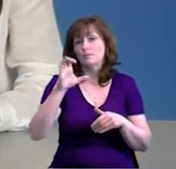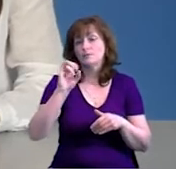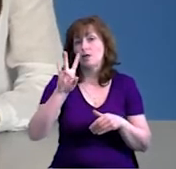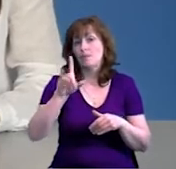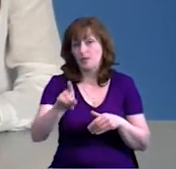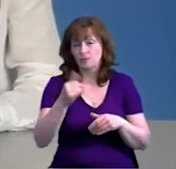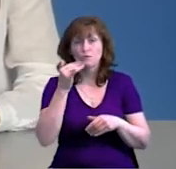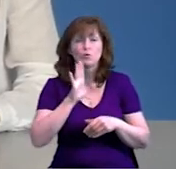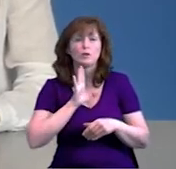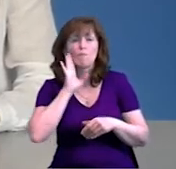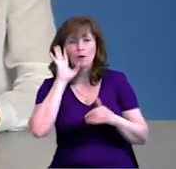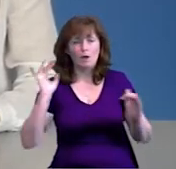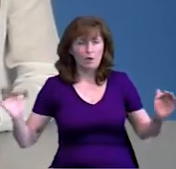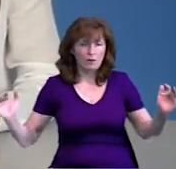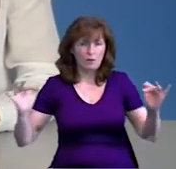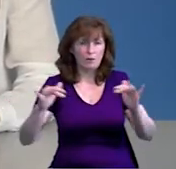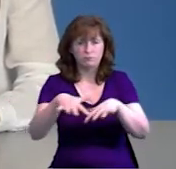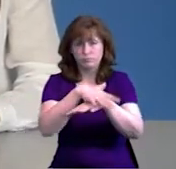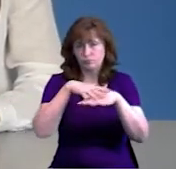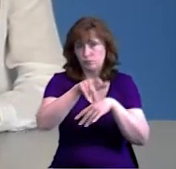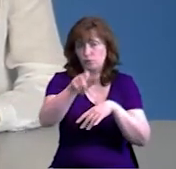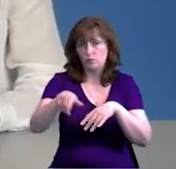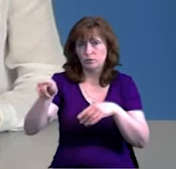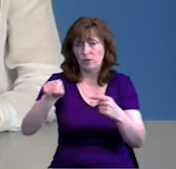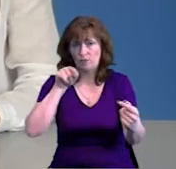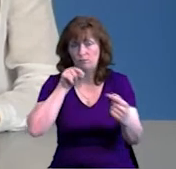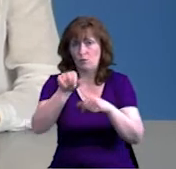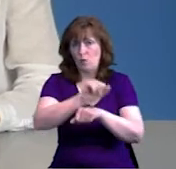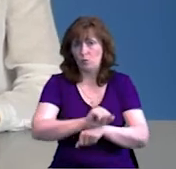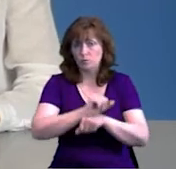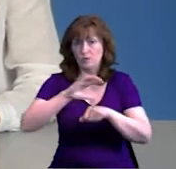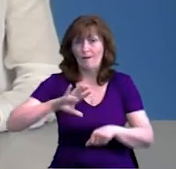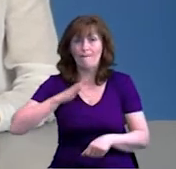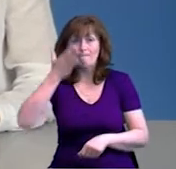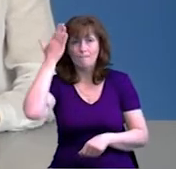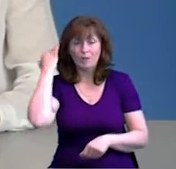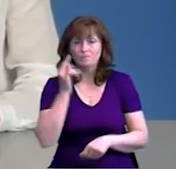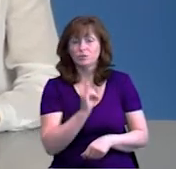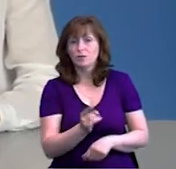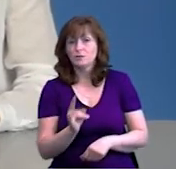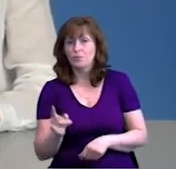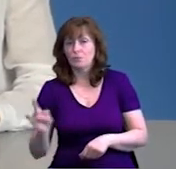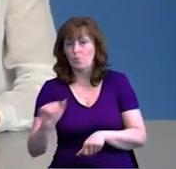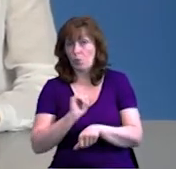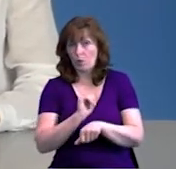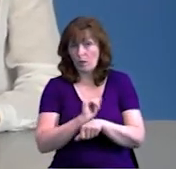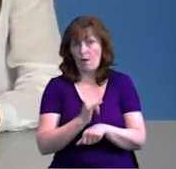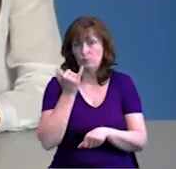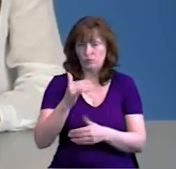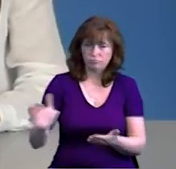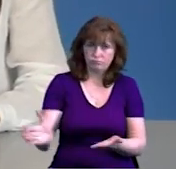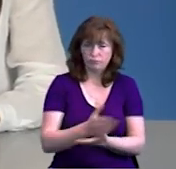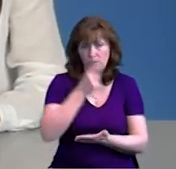Сьогодні вранці близько сотні людей вийшли на акцію протесту до колишньої автостоянки, де тепер планують збутувати газову заправку.